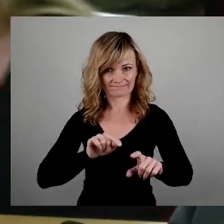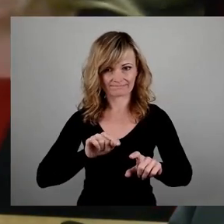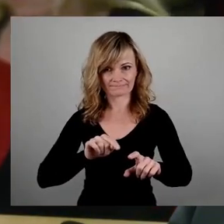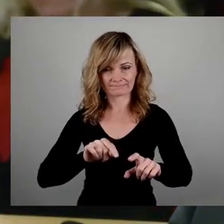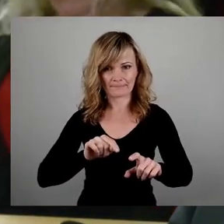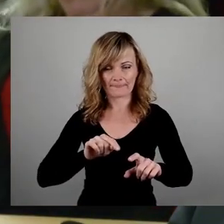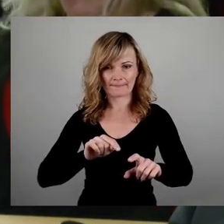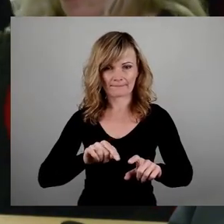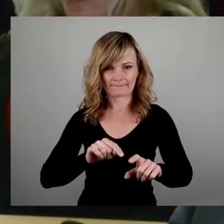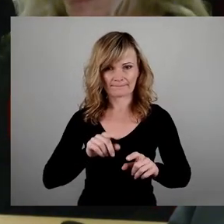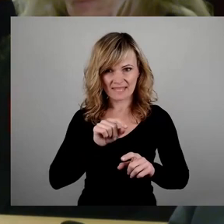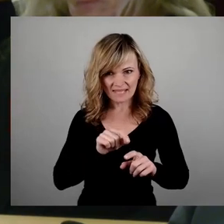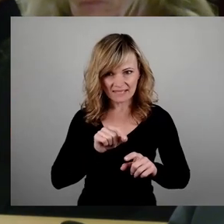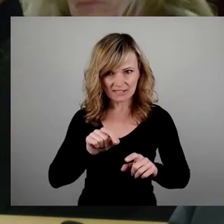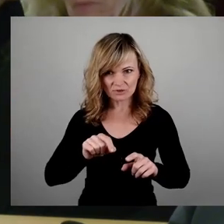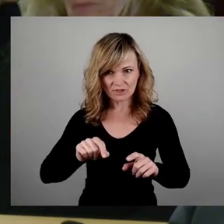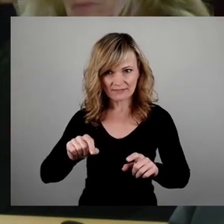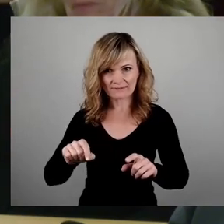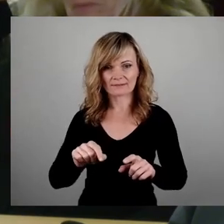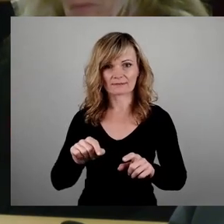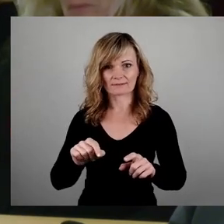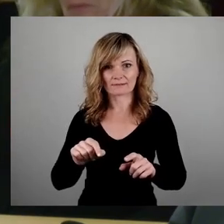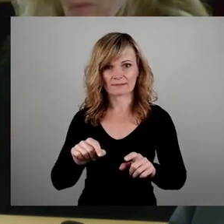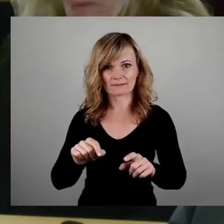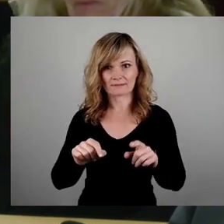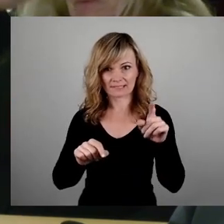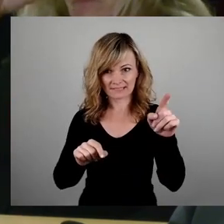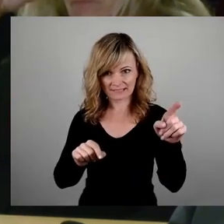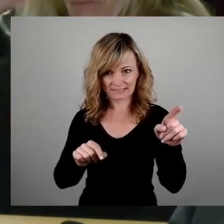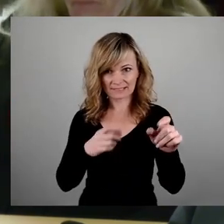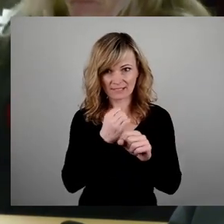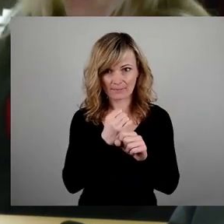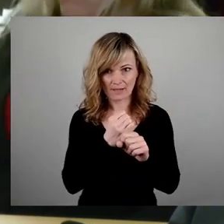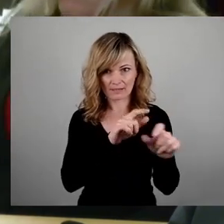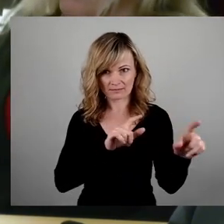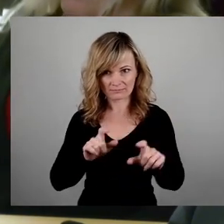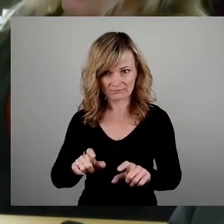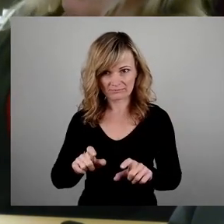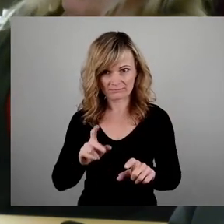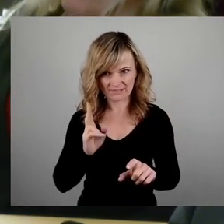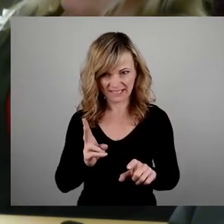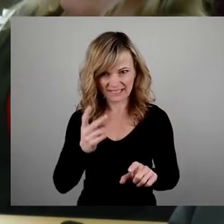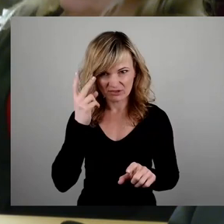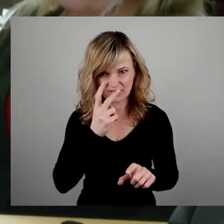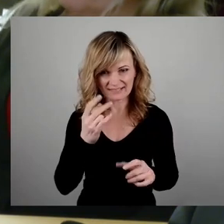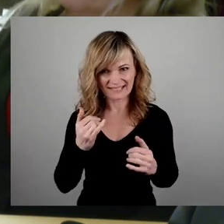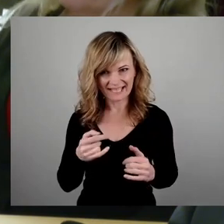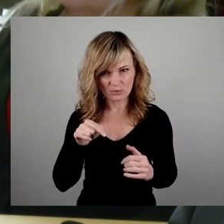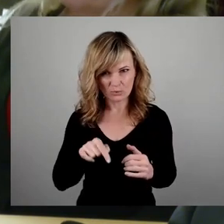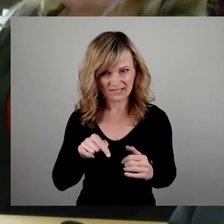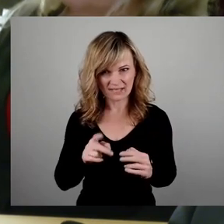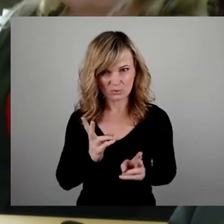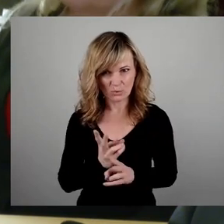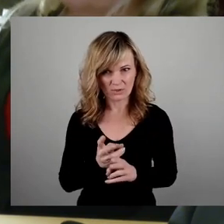Inschrift der Geschliffenen haben Sie angebracht. Habe ich das jetzt so richtig verstanden? Die nach unten jetzt dort noch befindliche